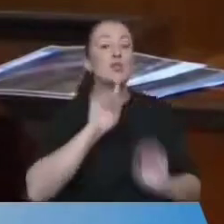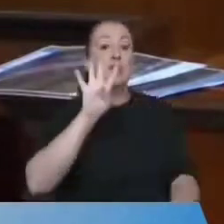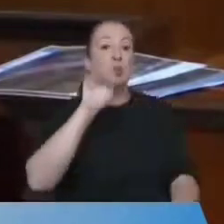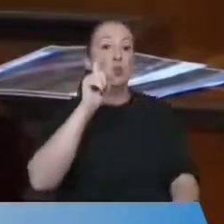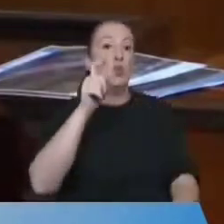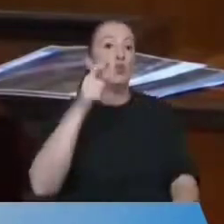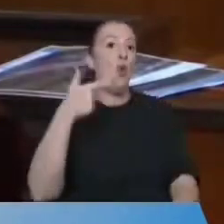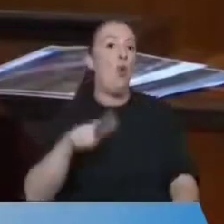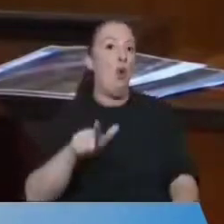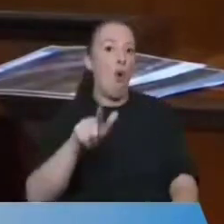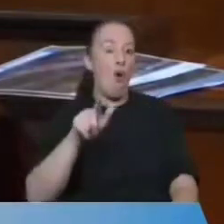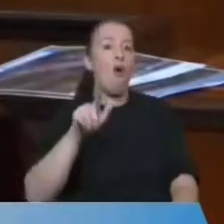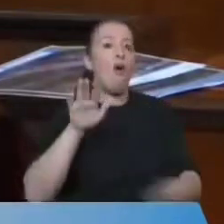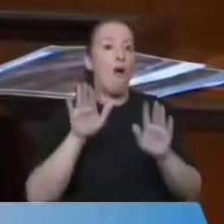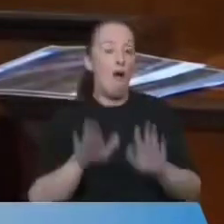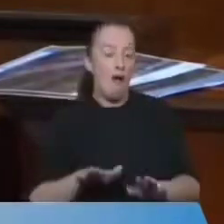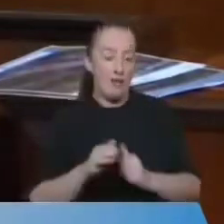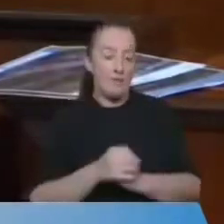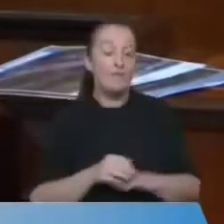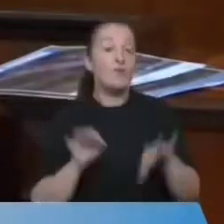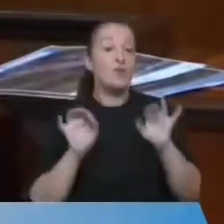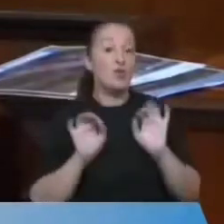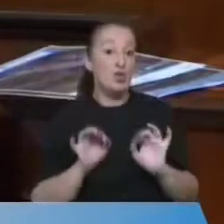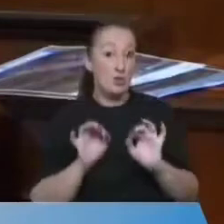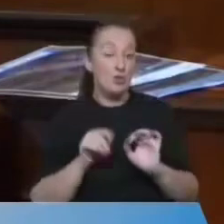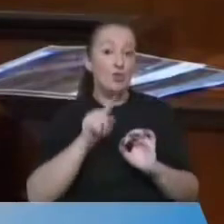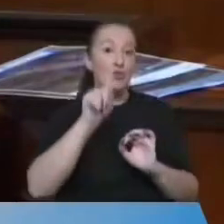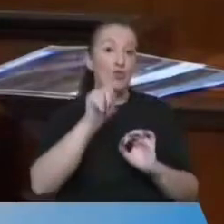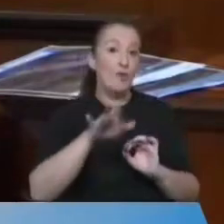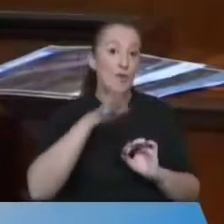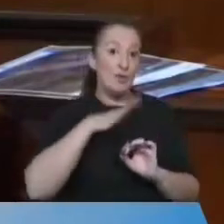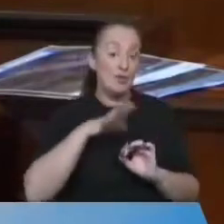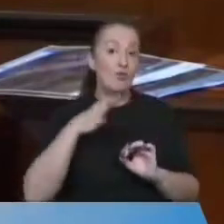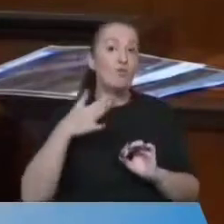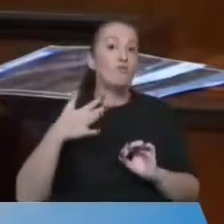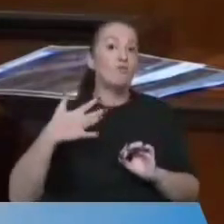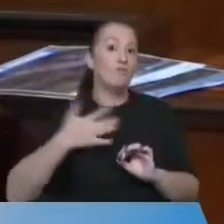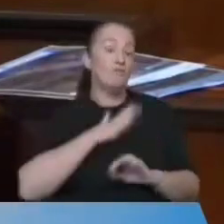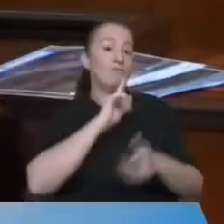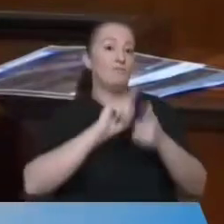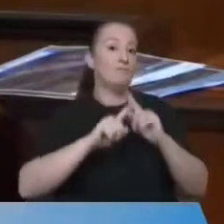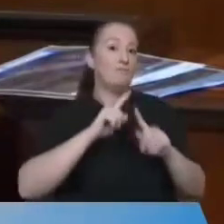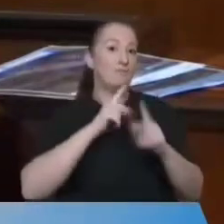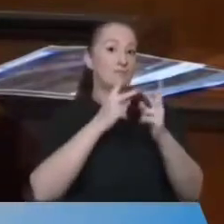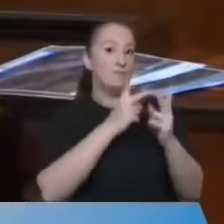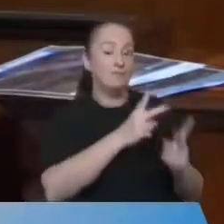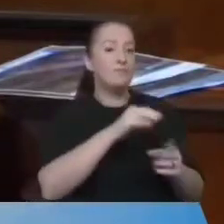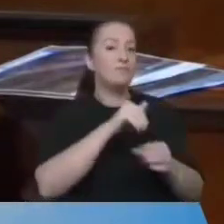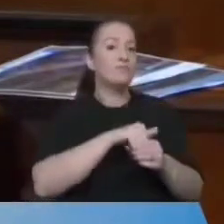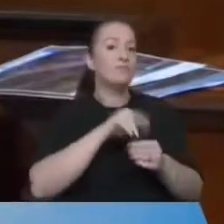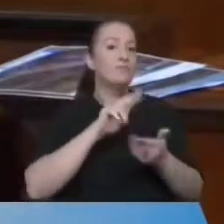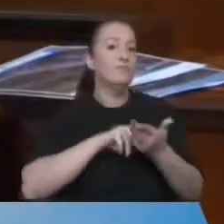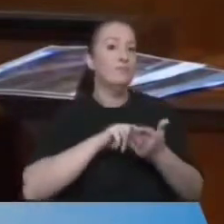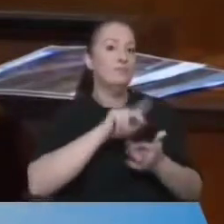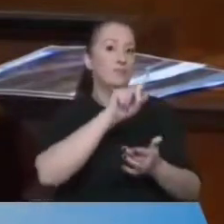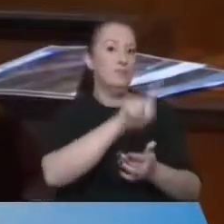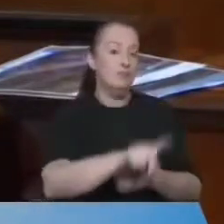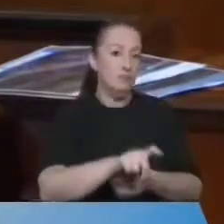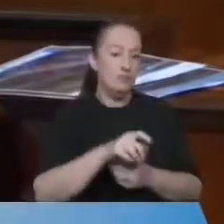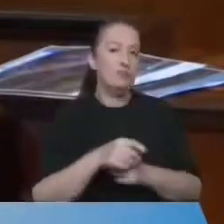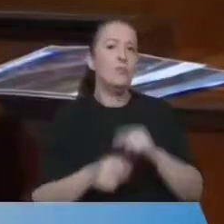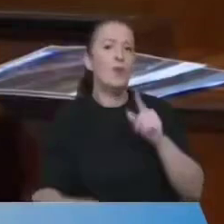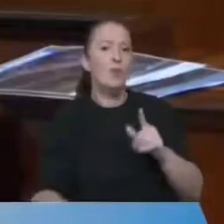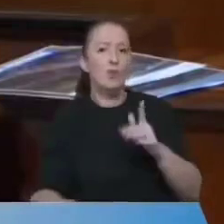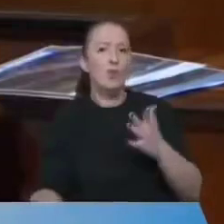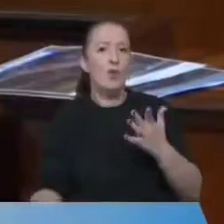dokuz köy. Şimdi, şunu sormak istiyorum Cumhuriyet Halk Partisi'nin meclis yerlerine. Ya